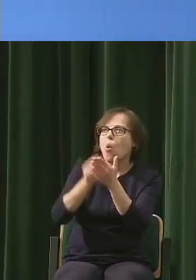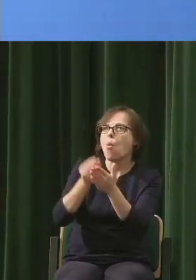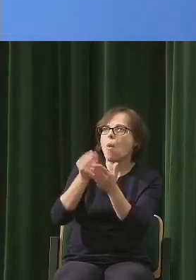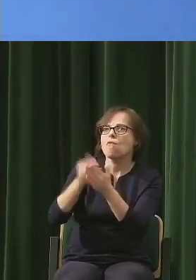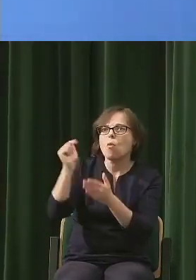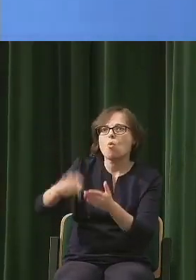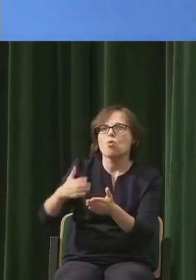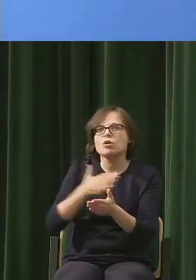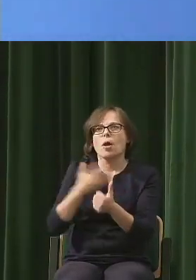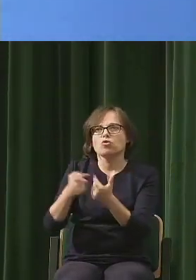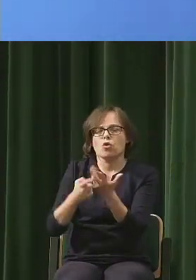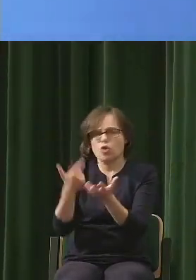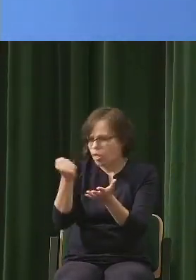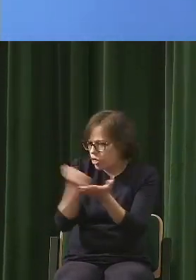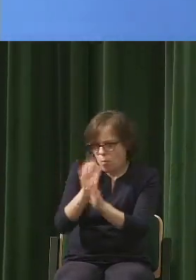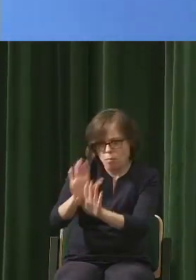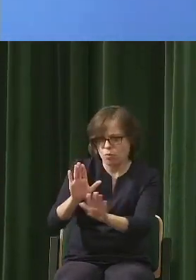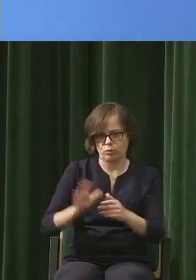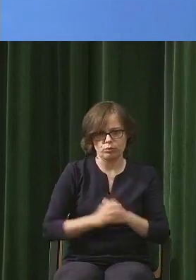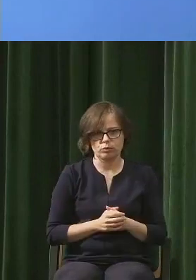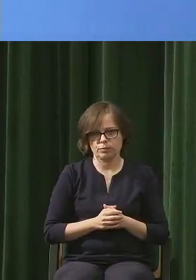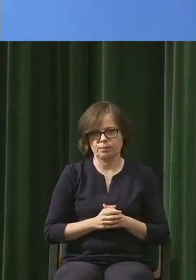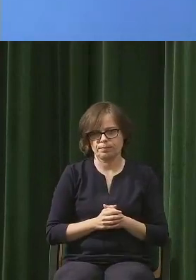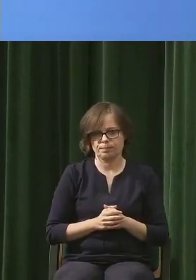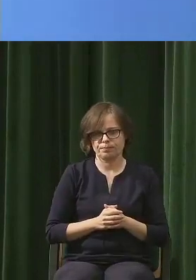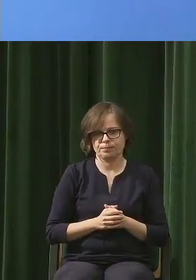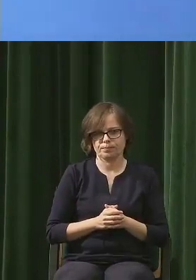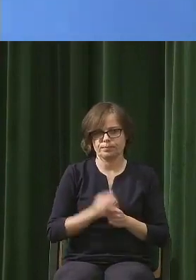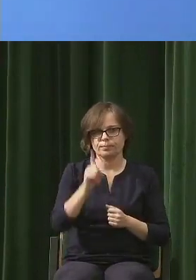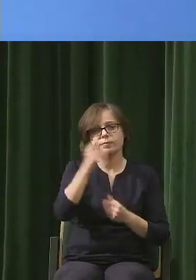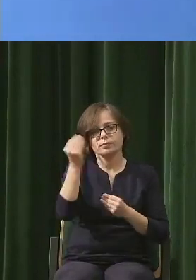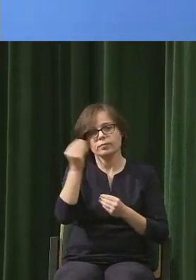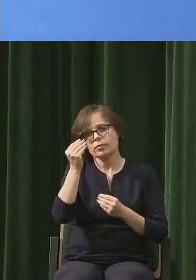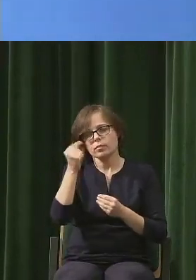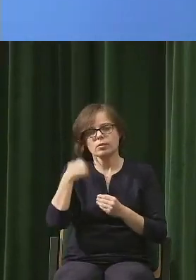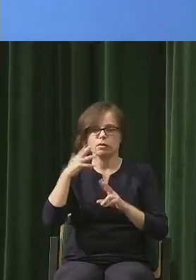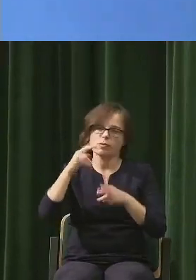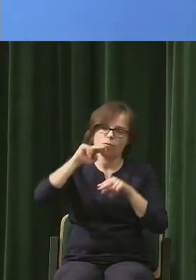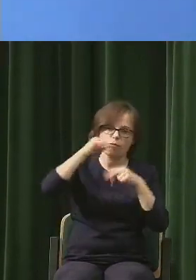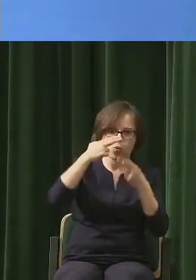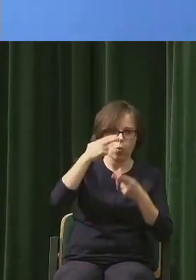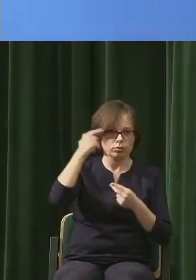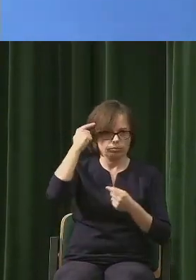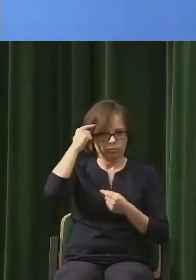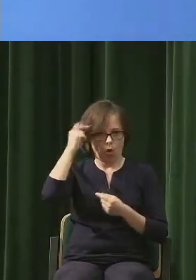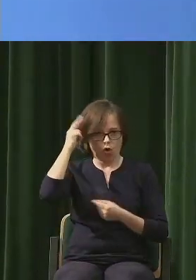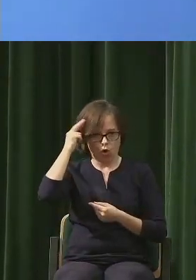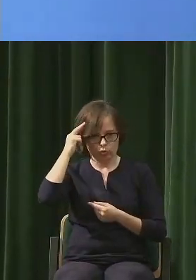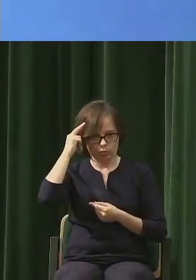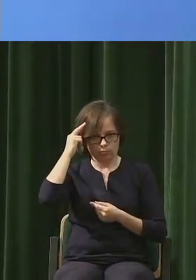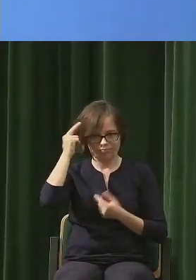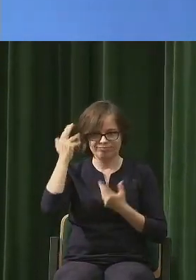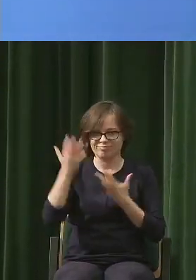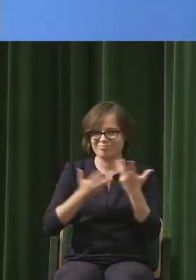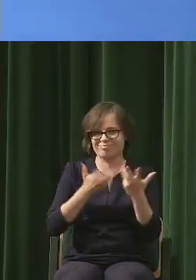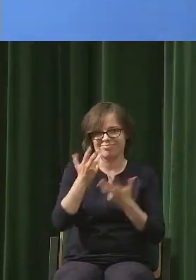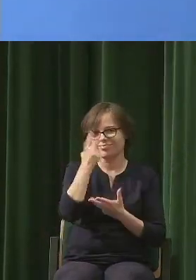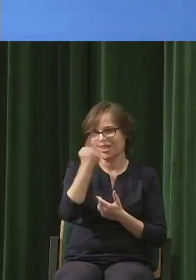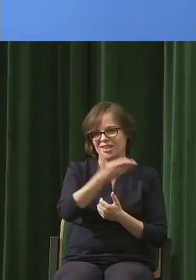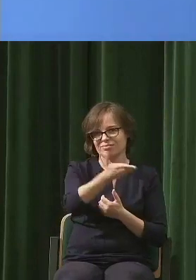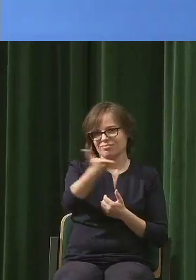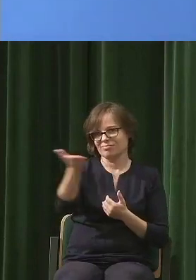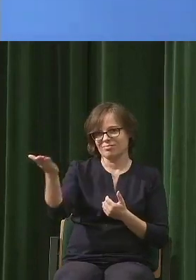A do tego jeszcze, wracając do tego rozumu, jest tragiczna niewiedza.